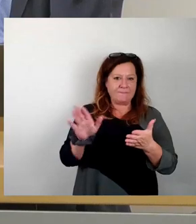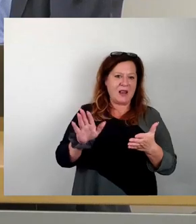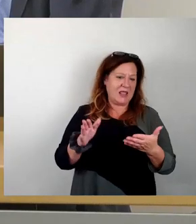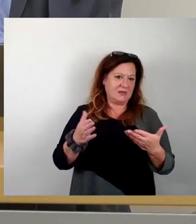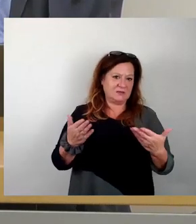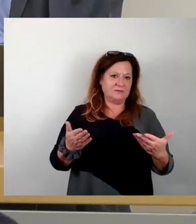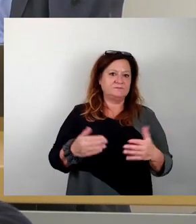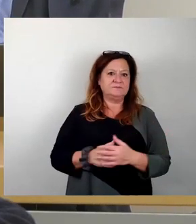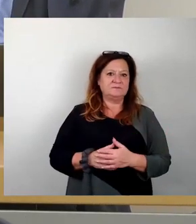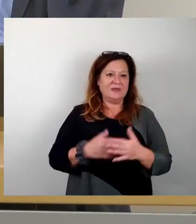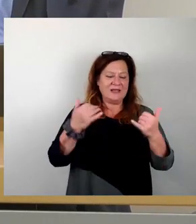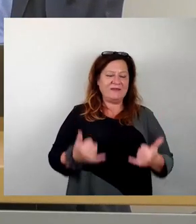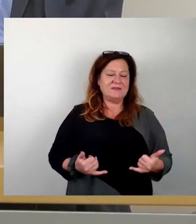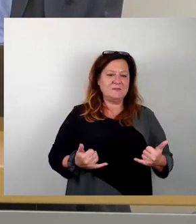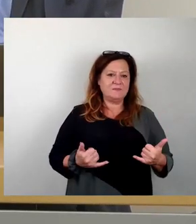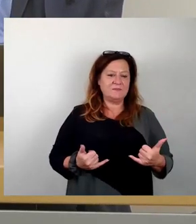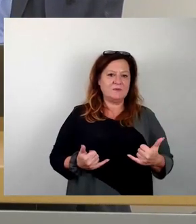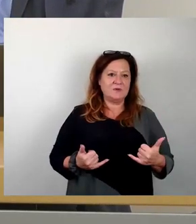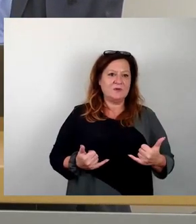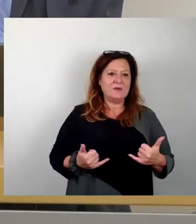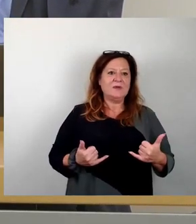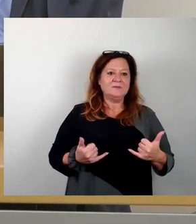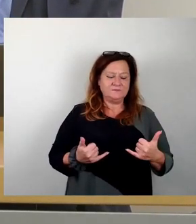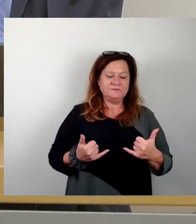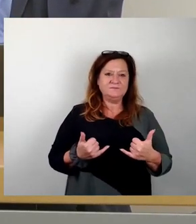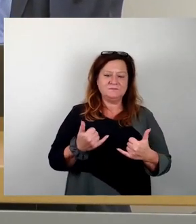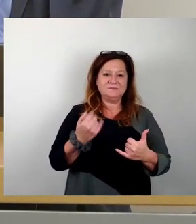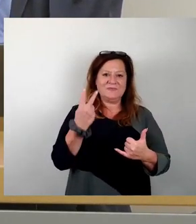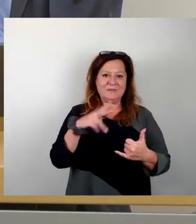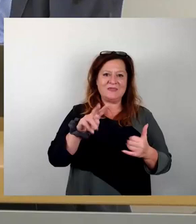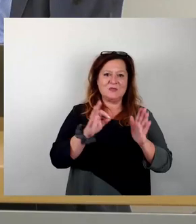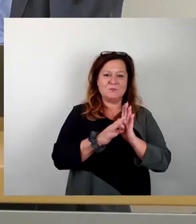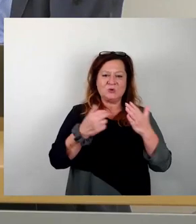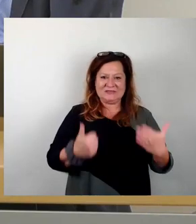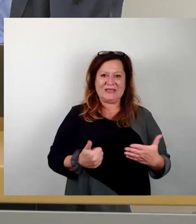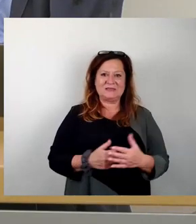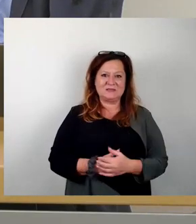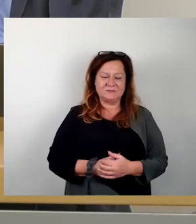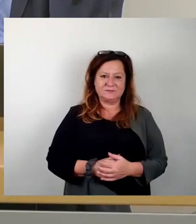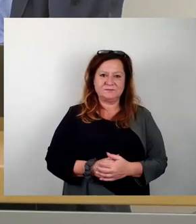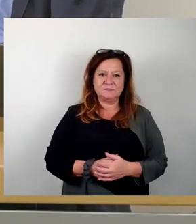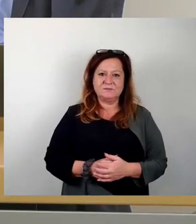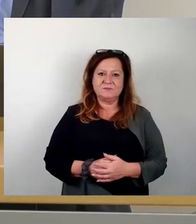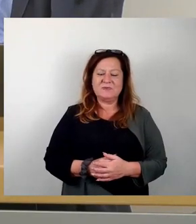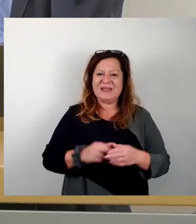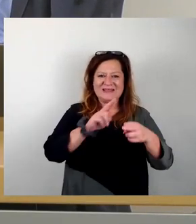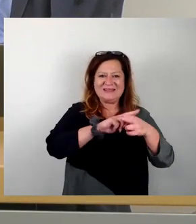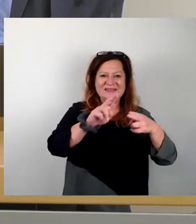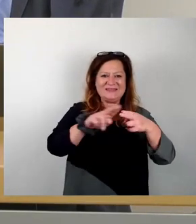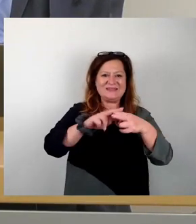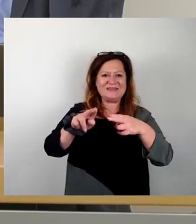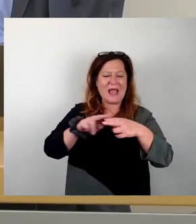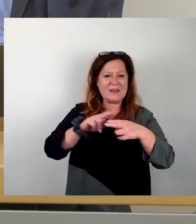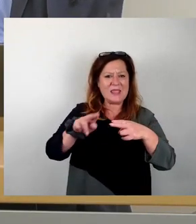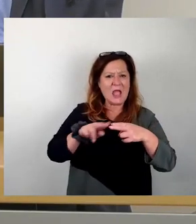zu Top 26, Konzept zur historischen Kontextualisierung und Sanierung des Ehrenhains auf